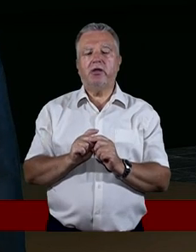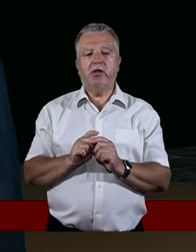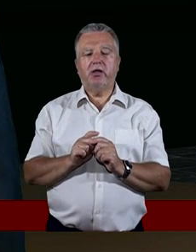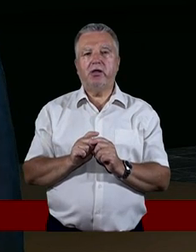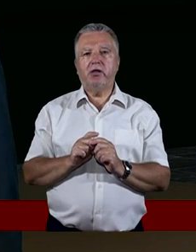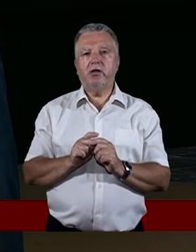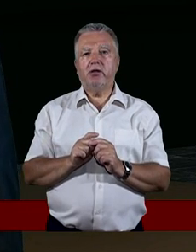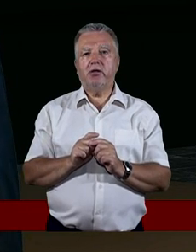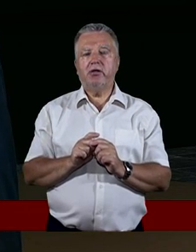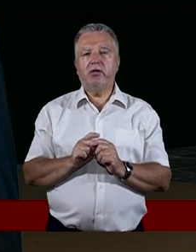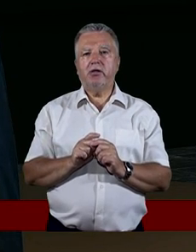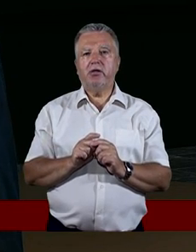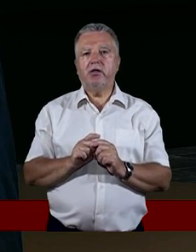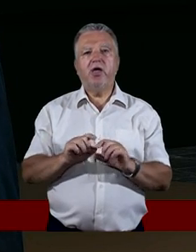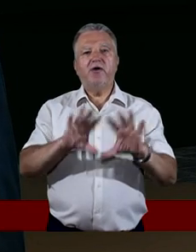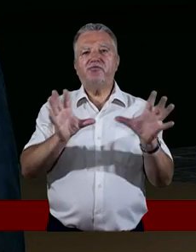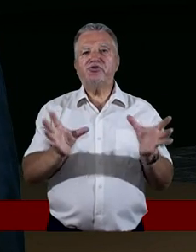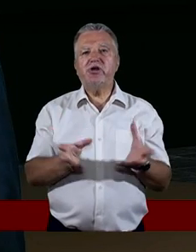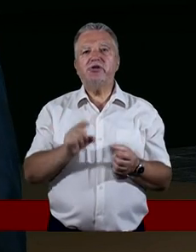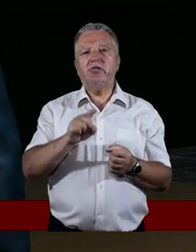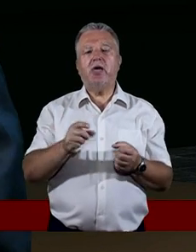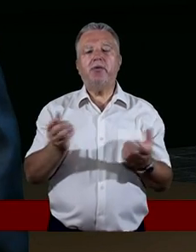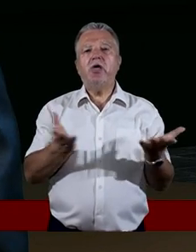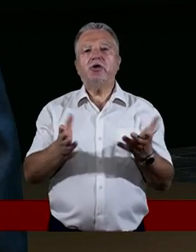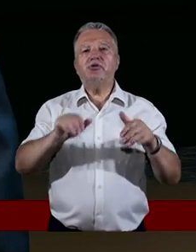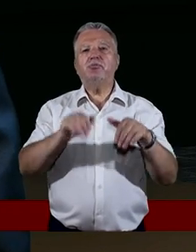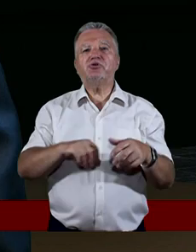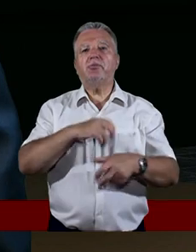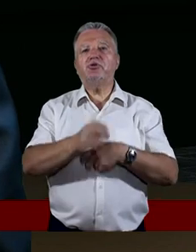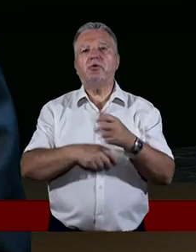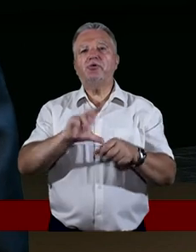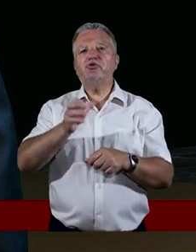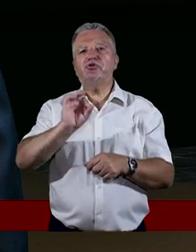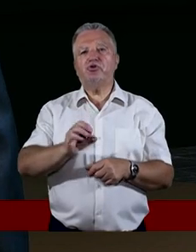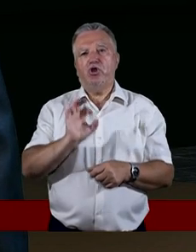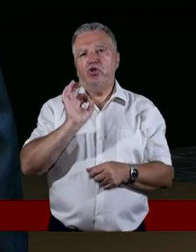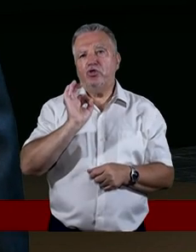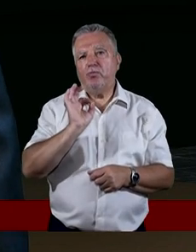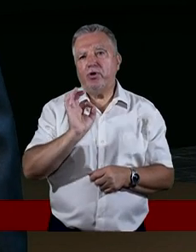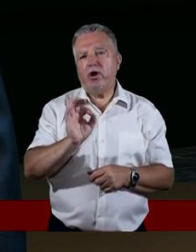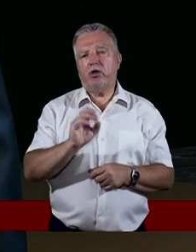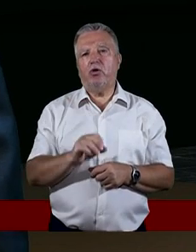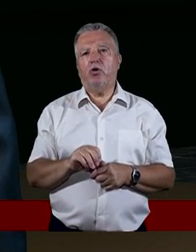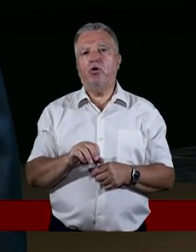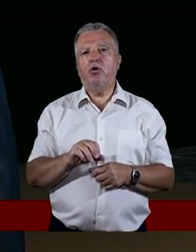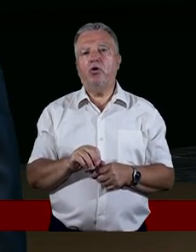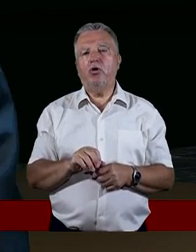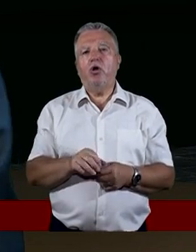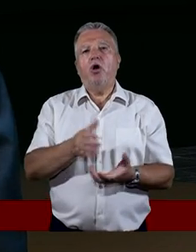wszędzie tam, gdzie możemy zrobić coś dobrego, ulżyć tym